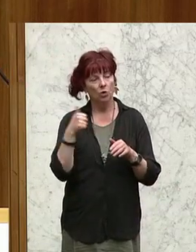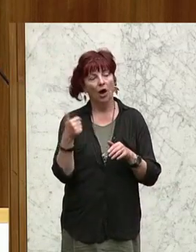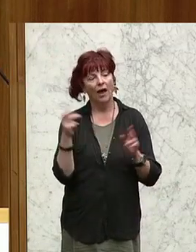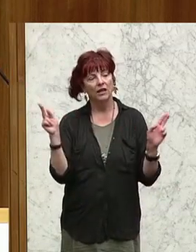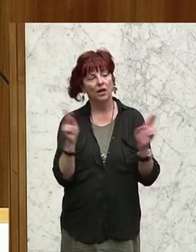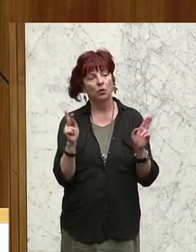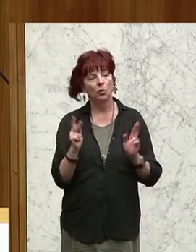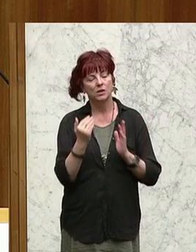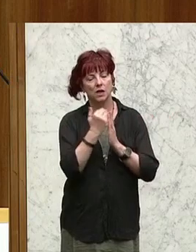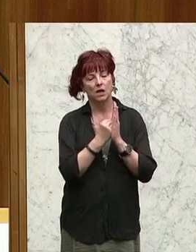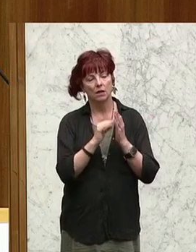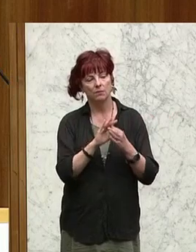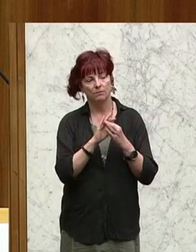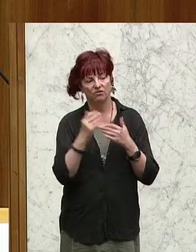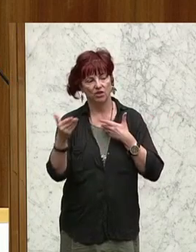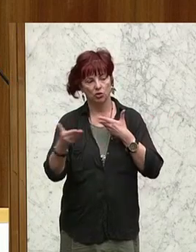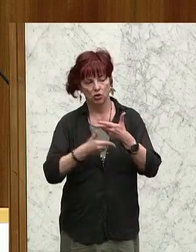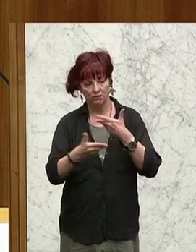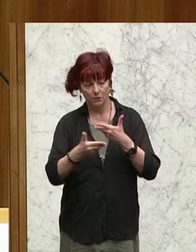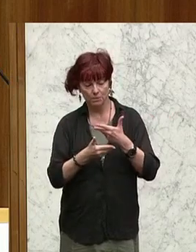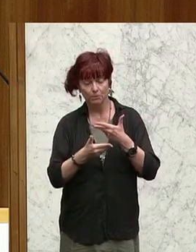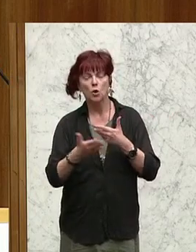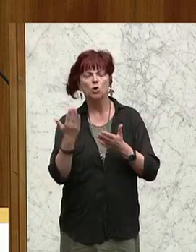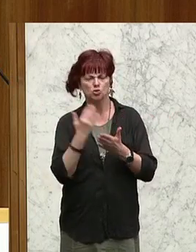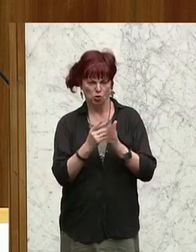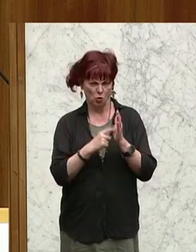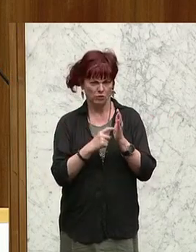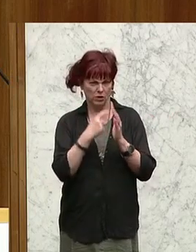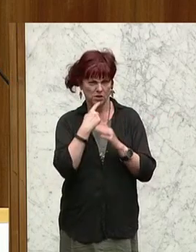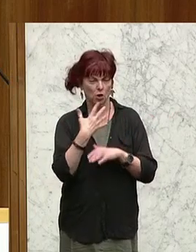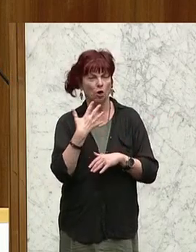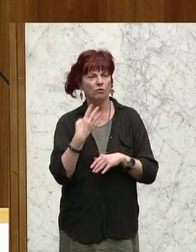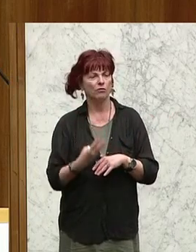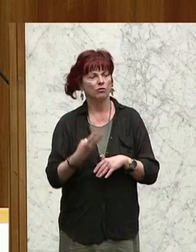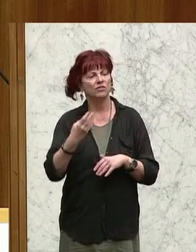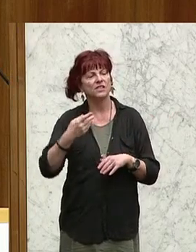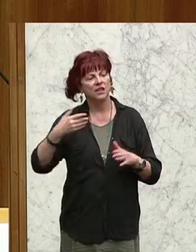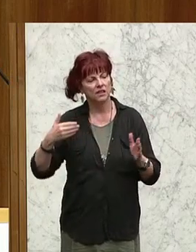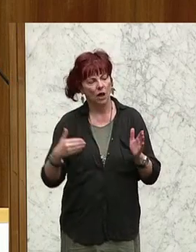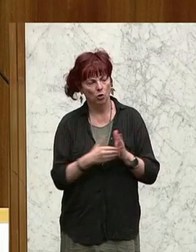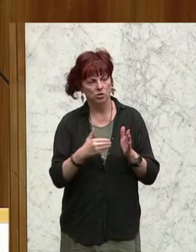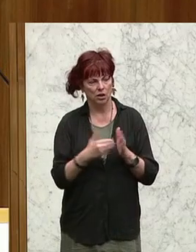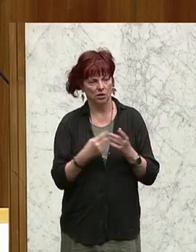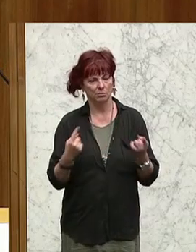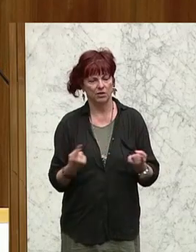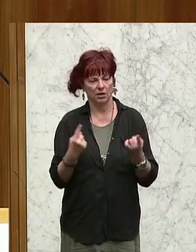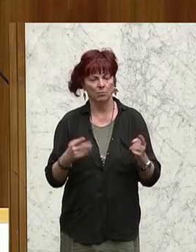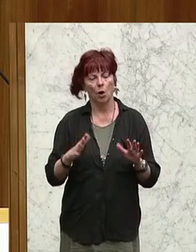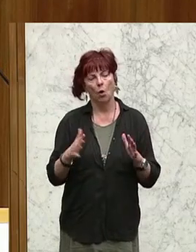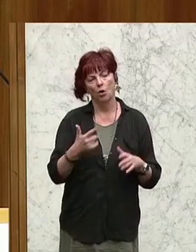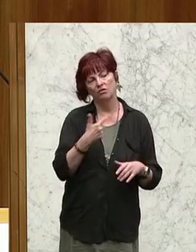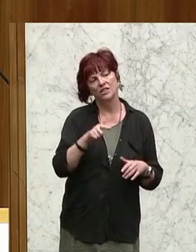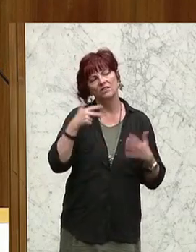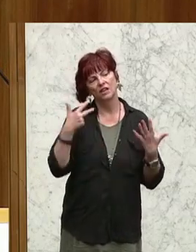Daten noch einmal, was die Wirtschaft betrifft. Ich habe es auch schon mehrmals erwähnt. Wir haben 45.000 Betriebe und rund 280.000